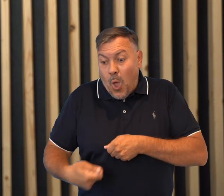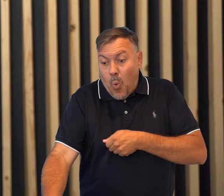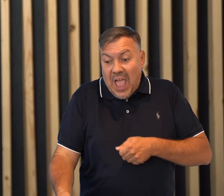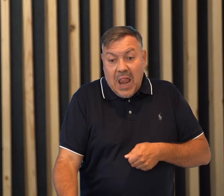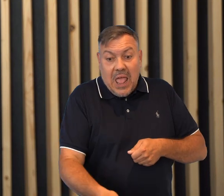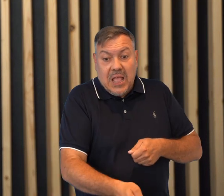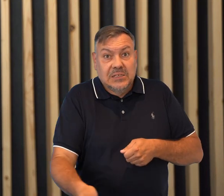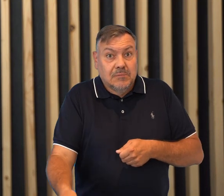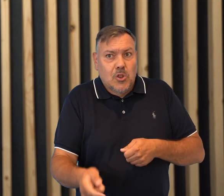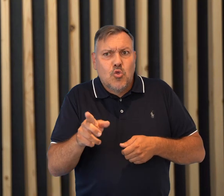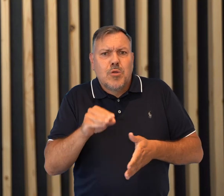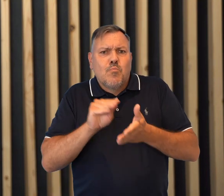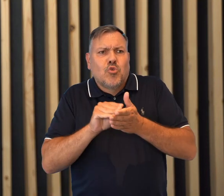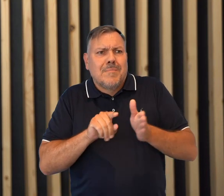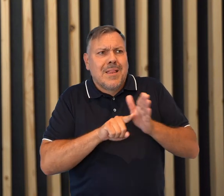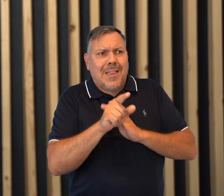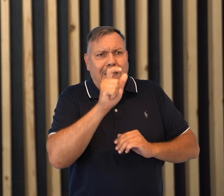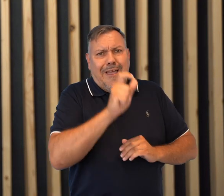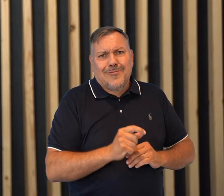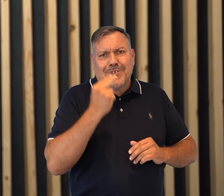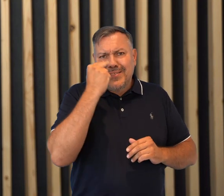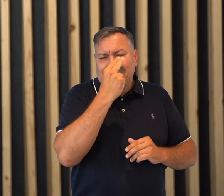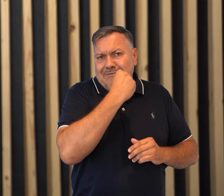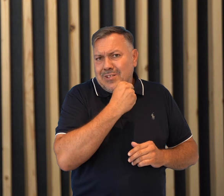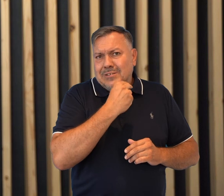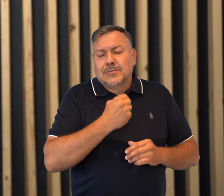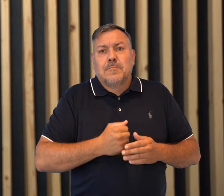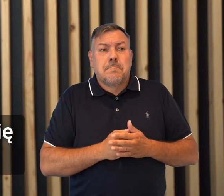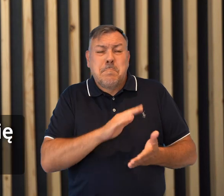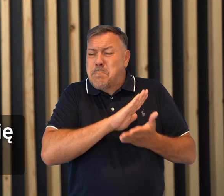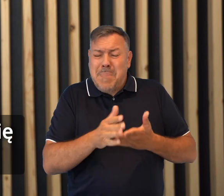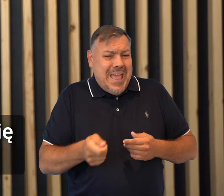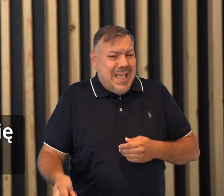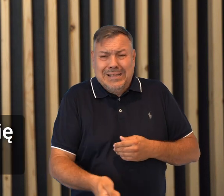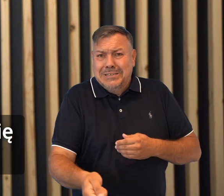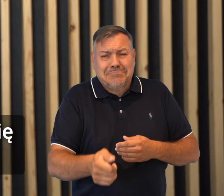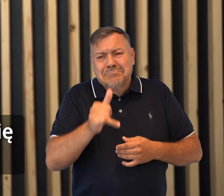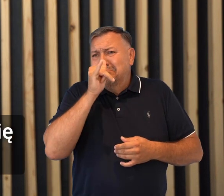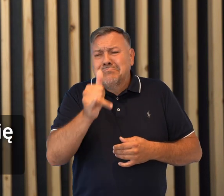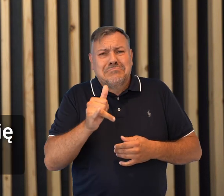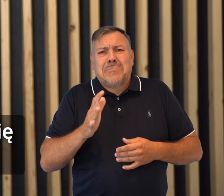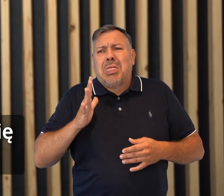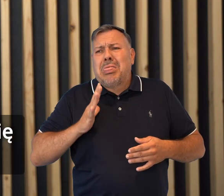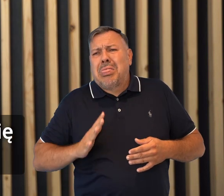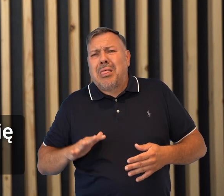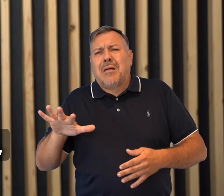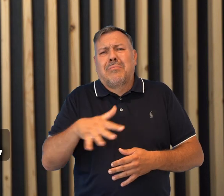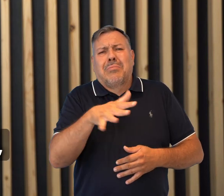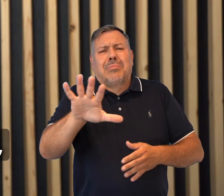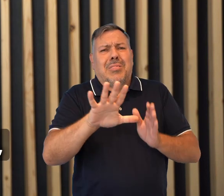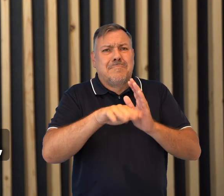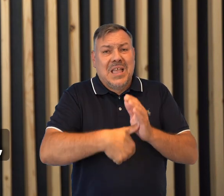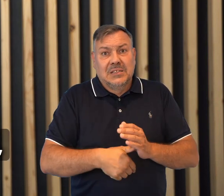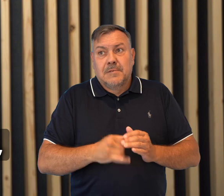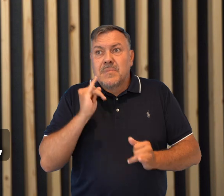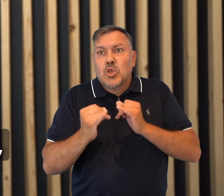taki atrybut, akcesorium, które jest bardzo potrzebne dla osób niewidomych. Bez tego nie jesteśmy w stanie się poruszać płynnie po mieście. Kiedy